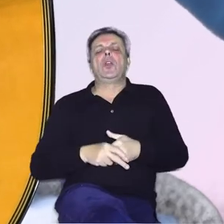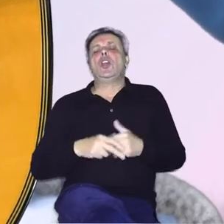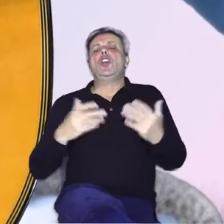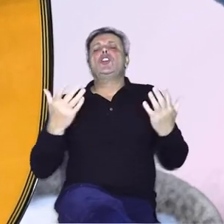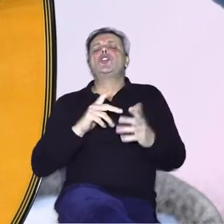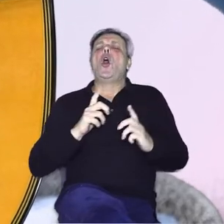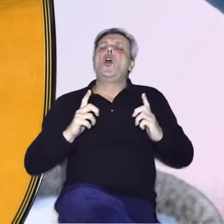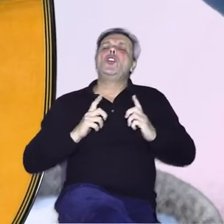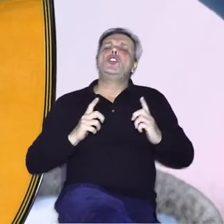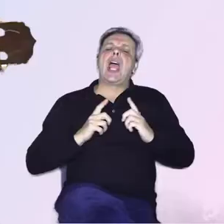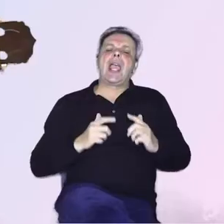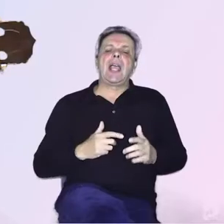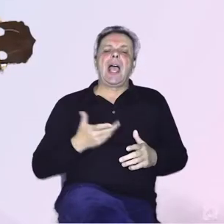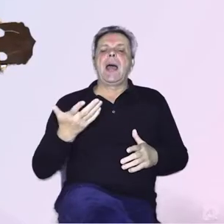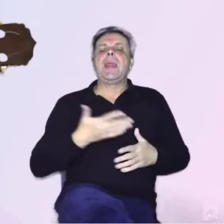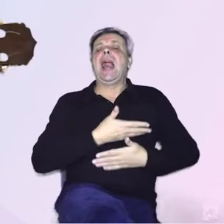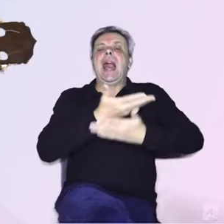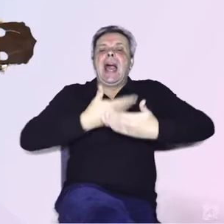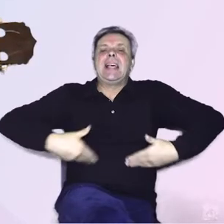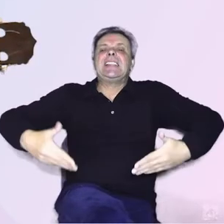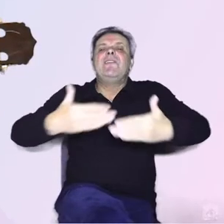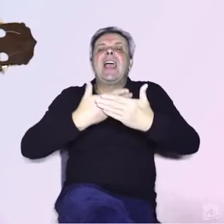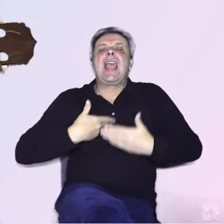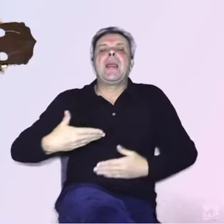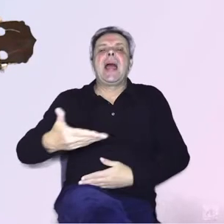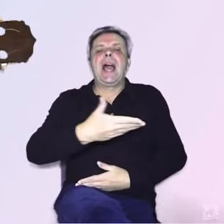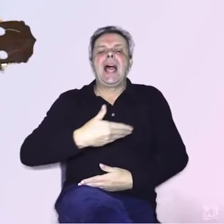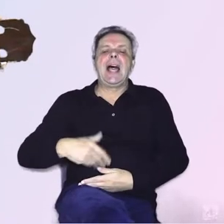što čeka na sve nas.